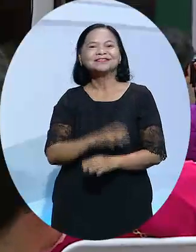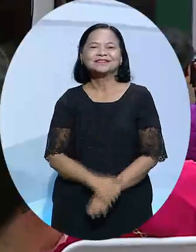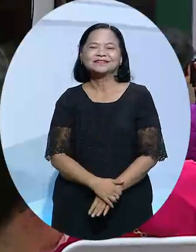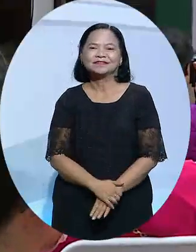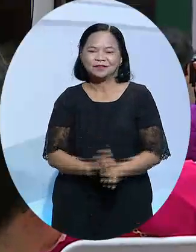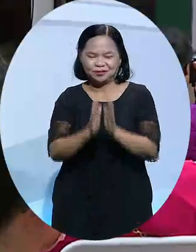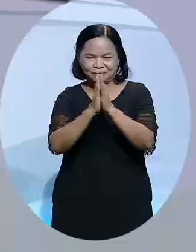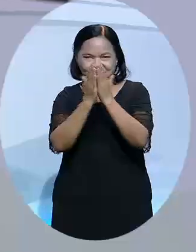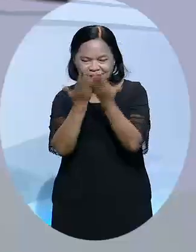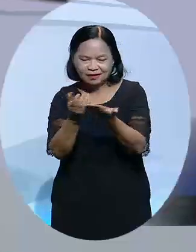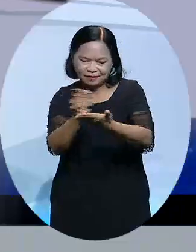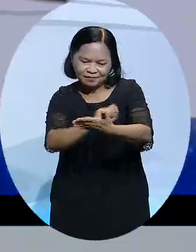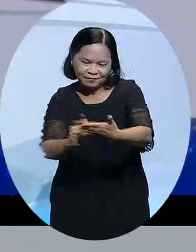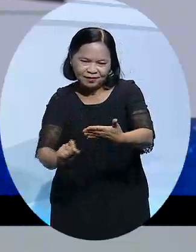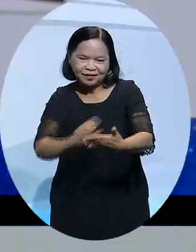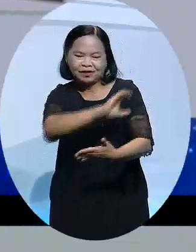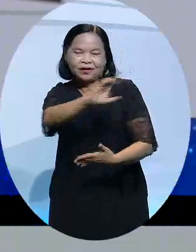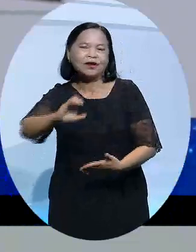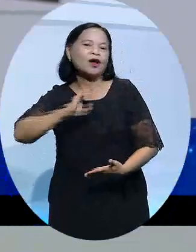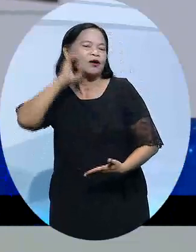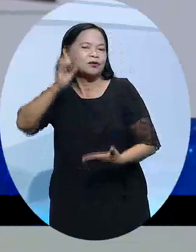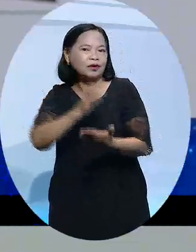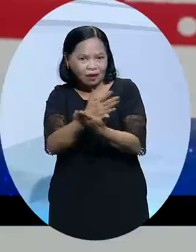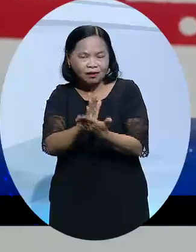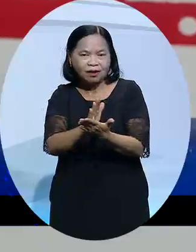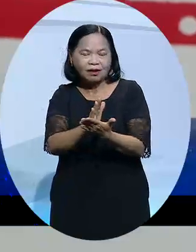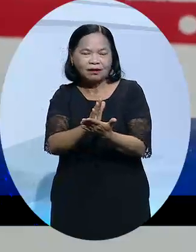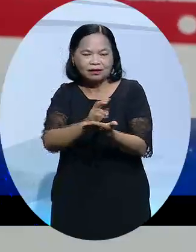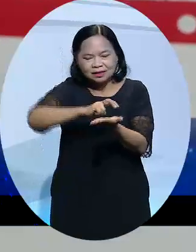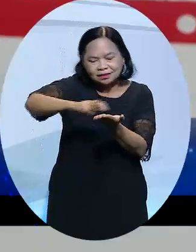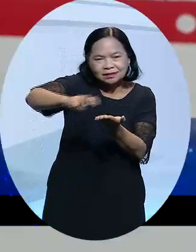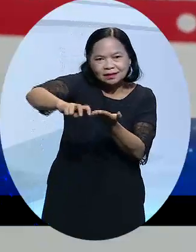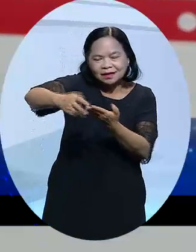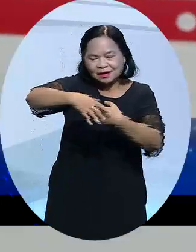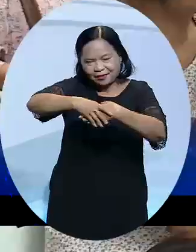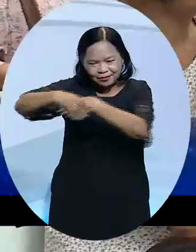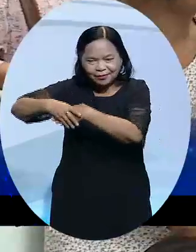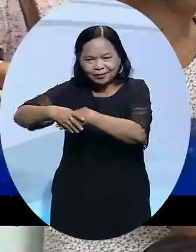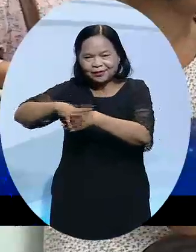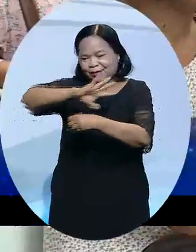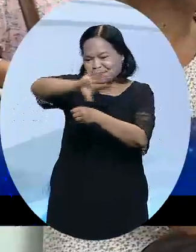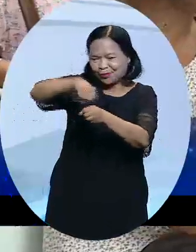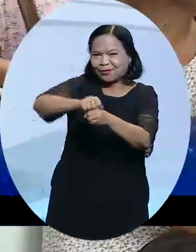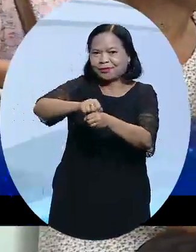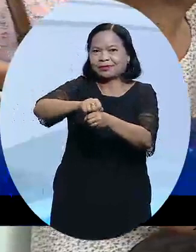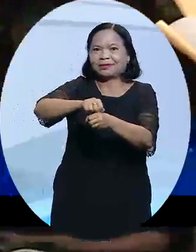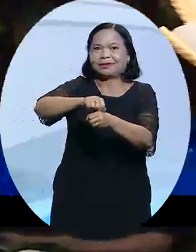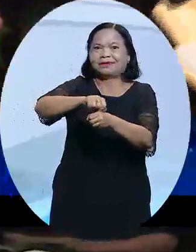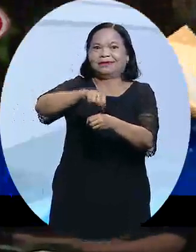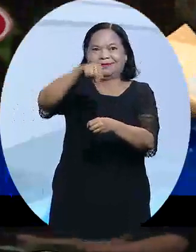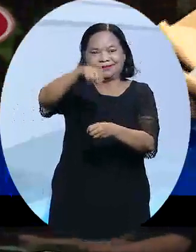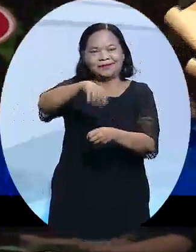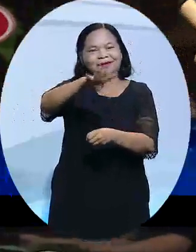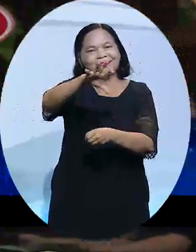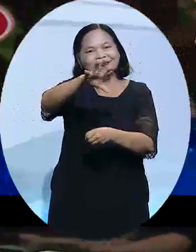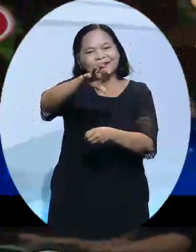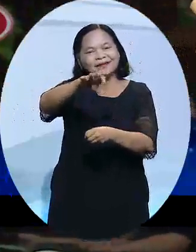Cuốn sách được viết dựa trên những câu chuyện chia sẻ có thật từ tác giả và bạn bè, những người cùng trong độ tuổi trên dưới U50. Những